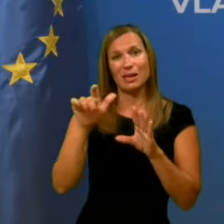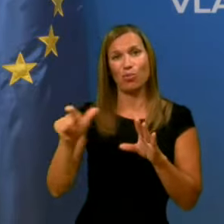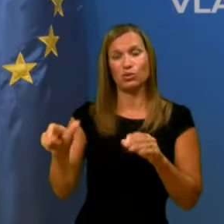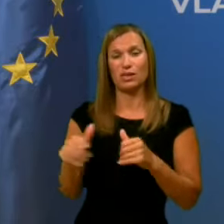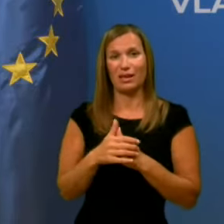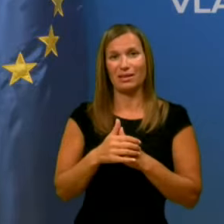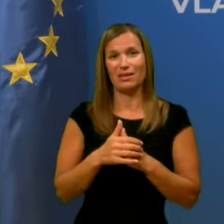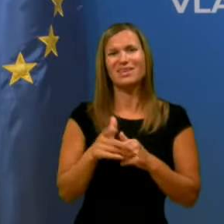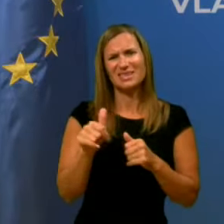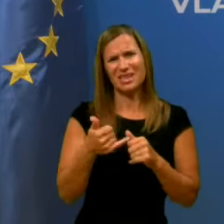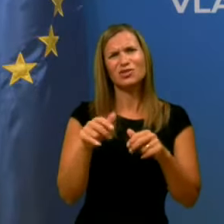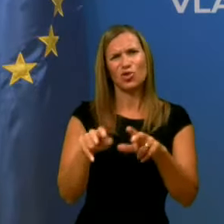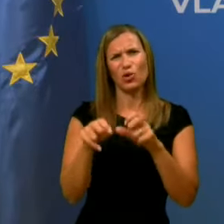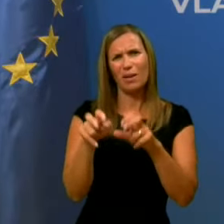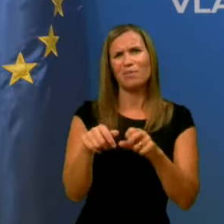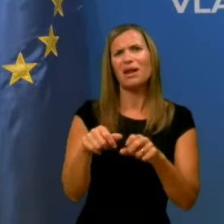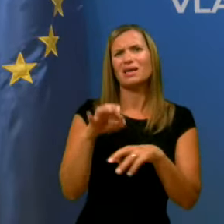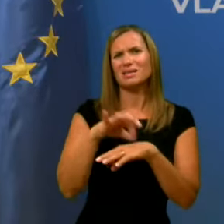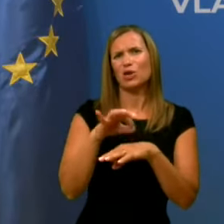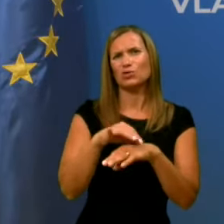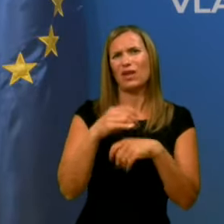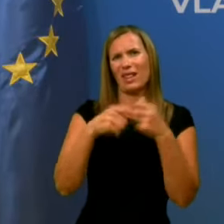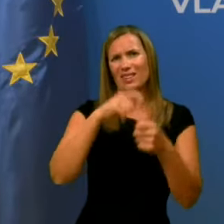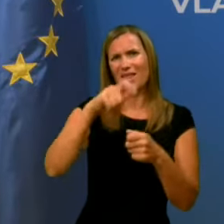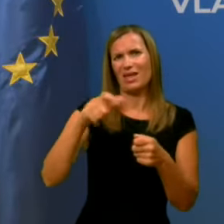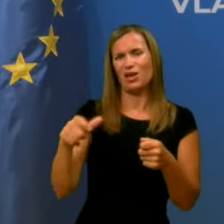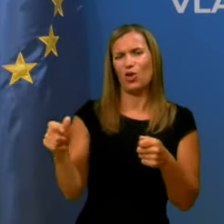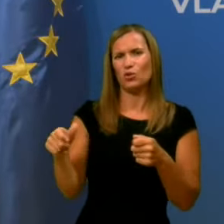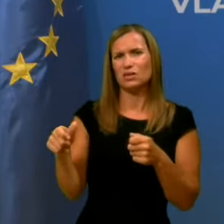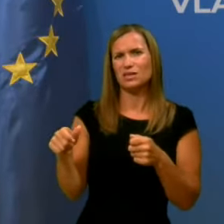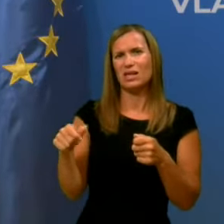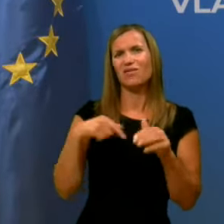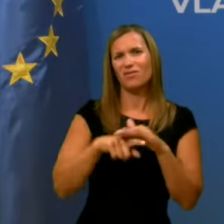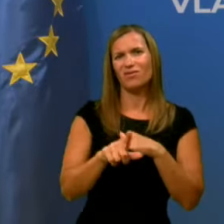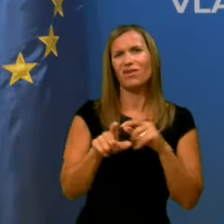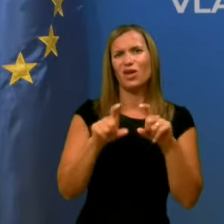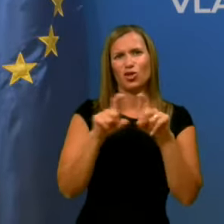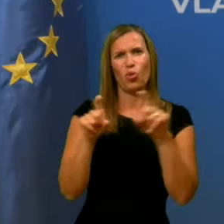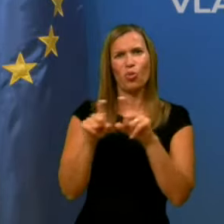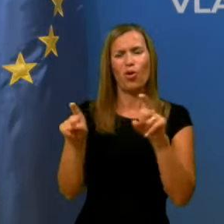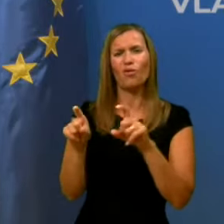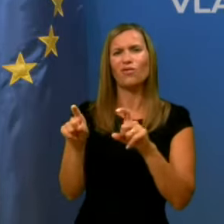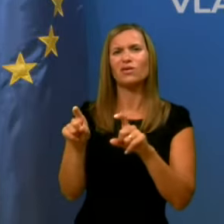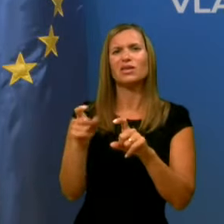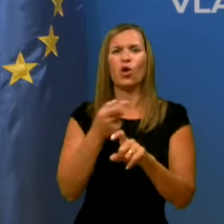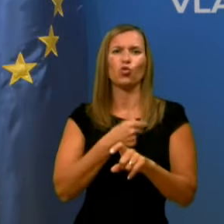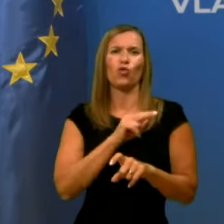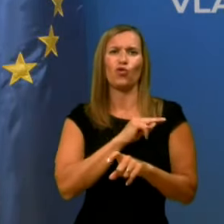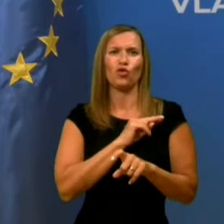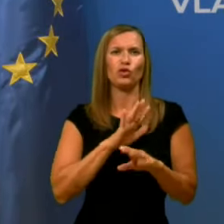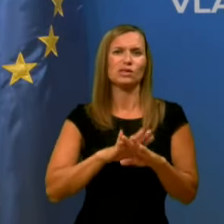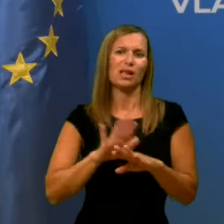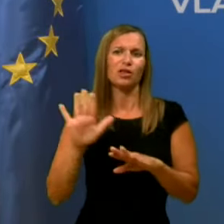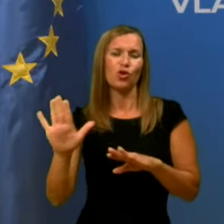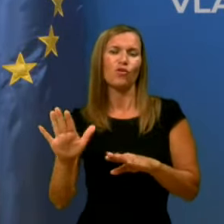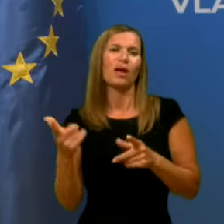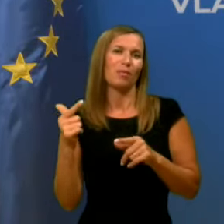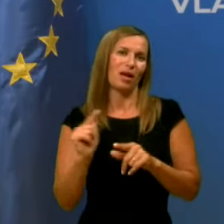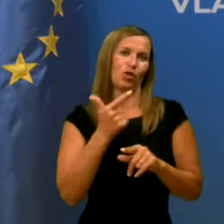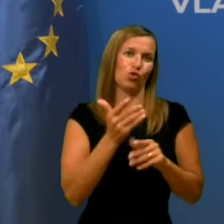Da se zlorablja zdravstvene delavce v teh domovih, smatram, predvsem odgovornost na njihovi oziroma na drugi strani.